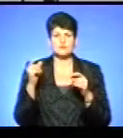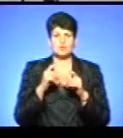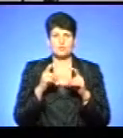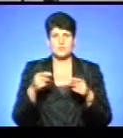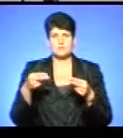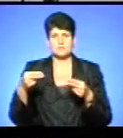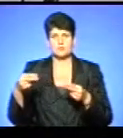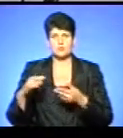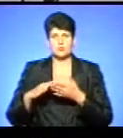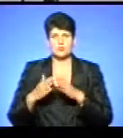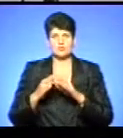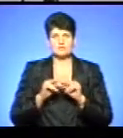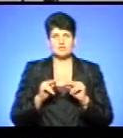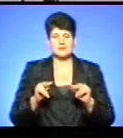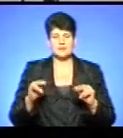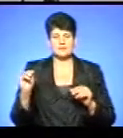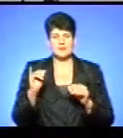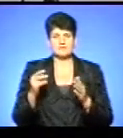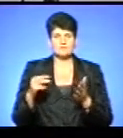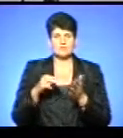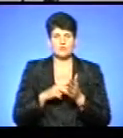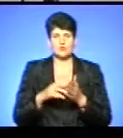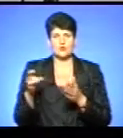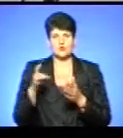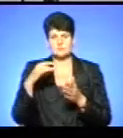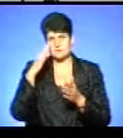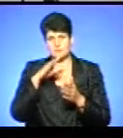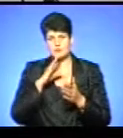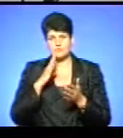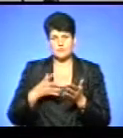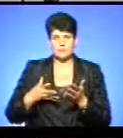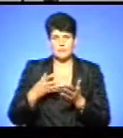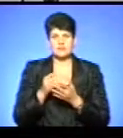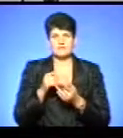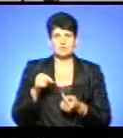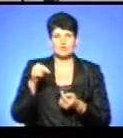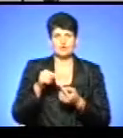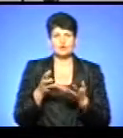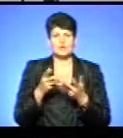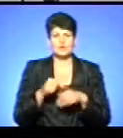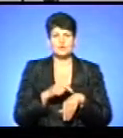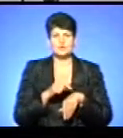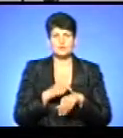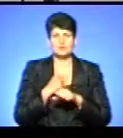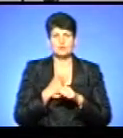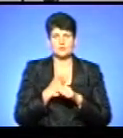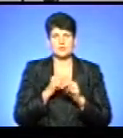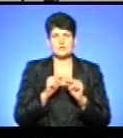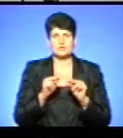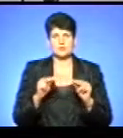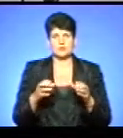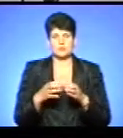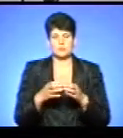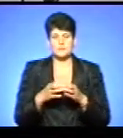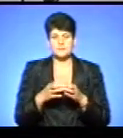підписують угоди з вчителями та встановлюють розмір батьківської плати відповідно до кількості годин роботи педагога на групі.